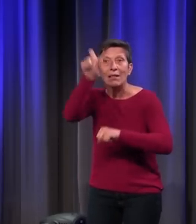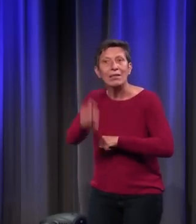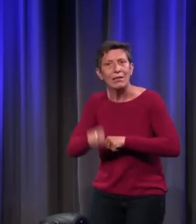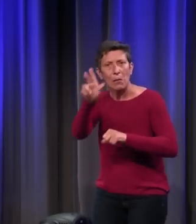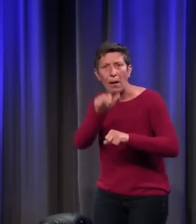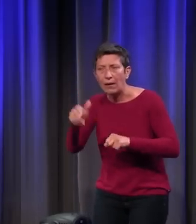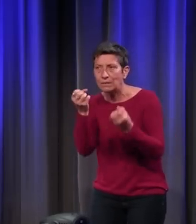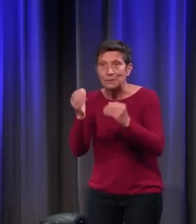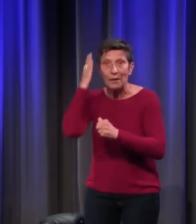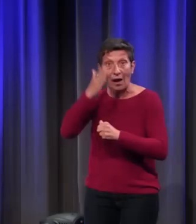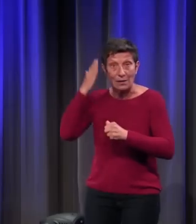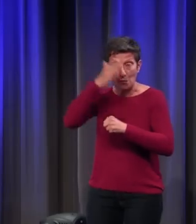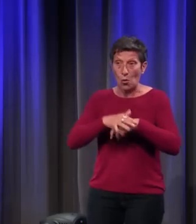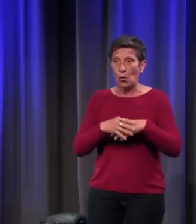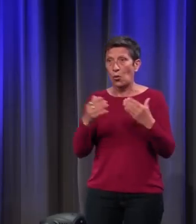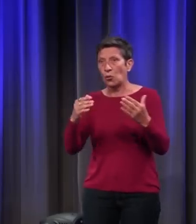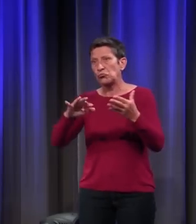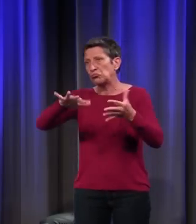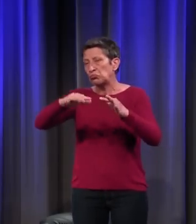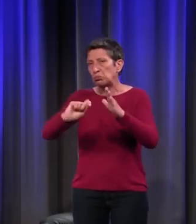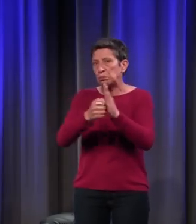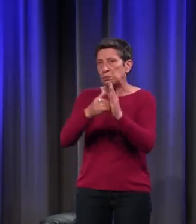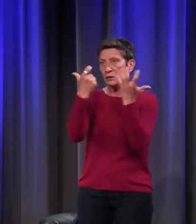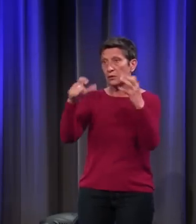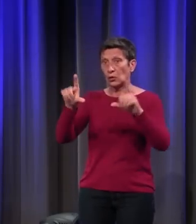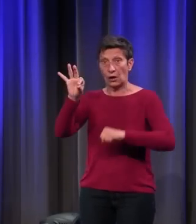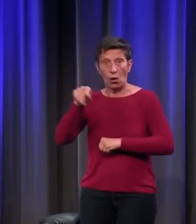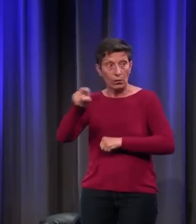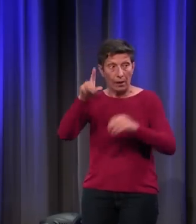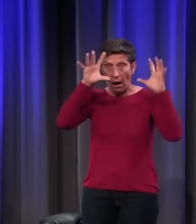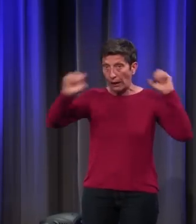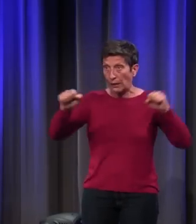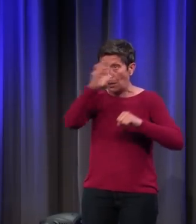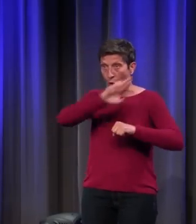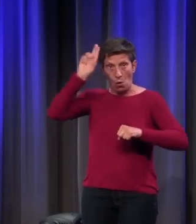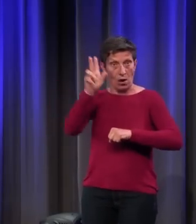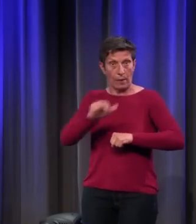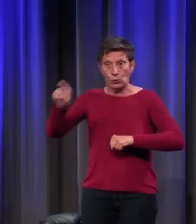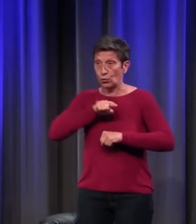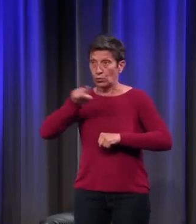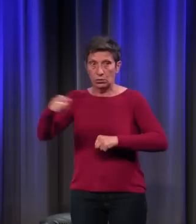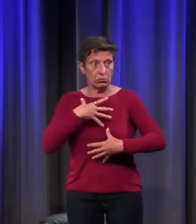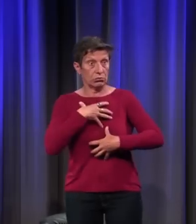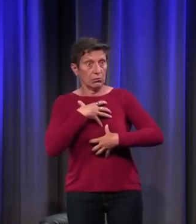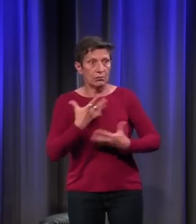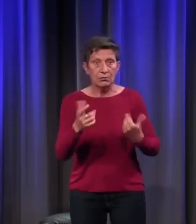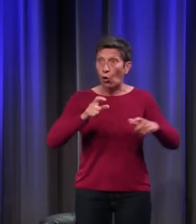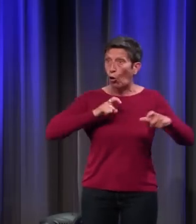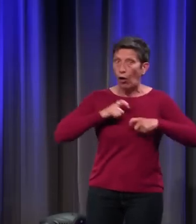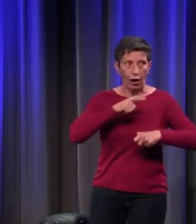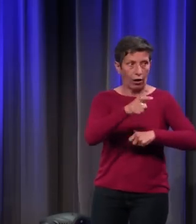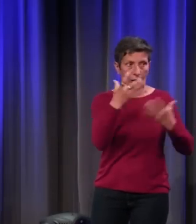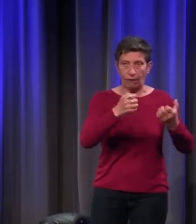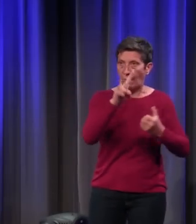on est vers 1750, à l'Académie royale de peinture, dans une séance, il est scandalisé que certains de ses collègues, pour faire du vert,